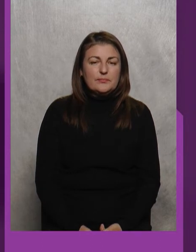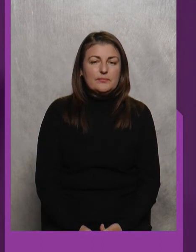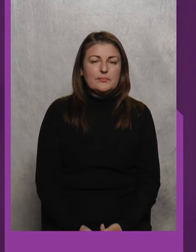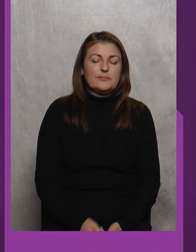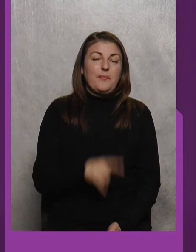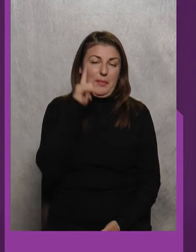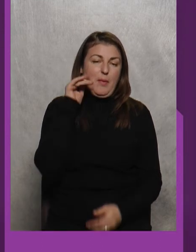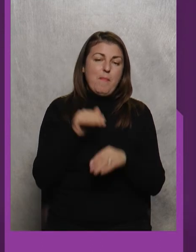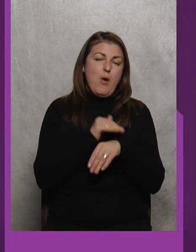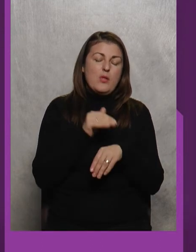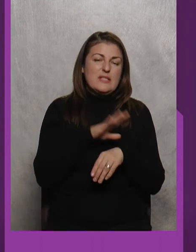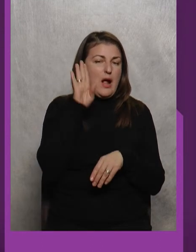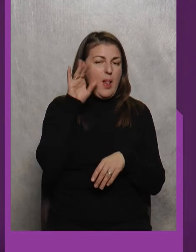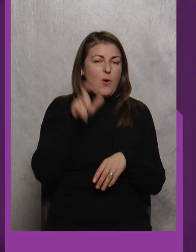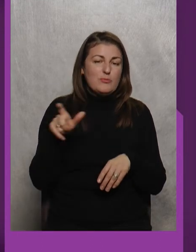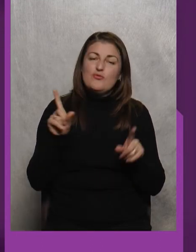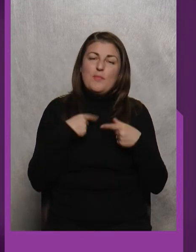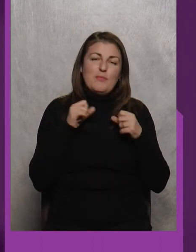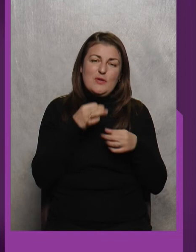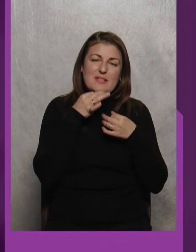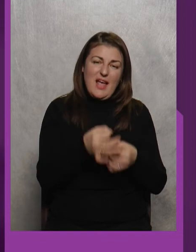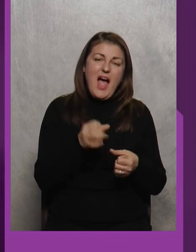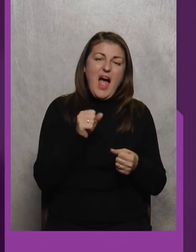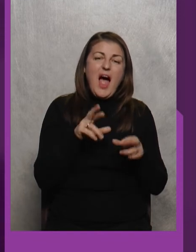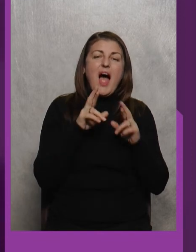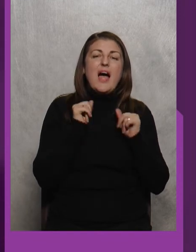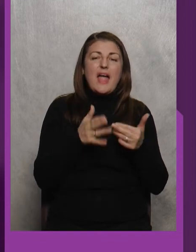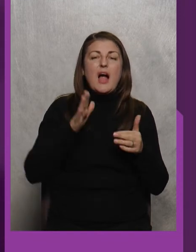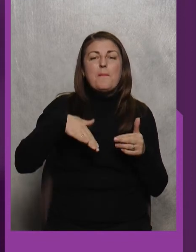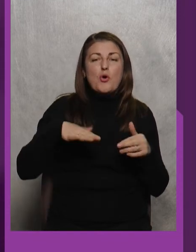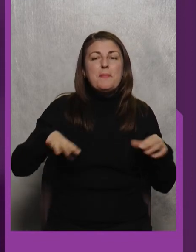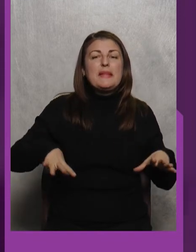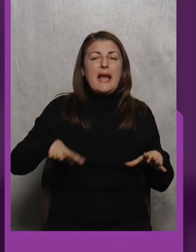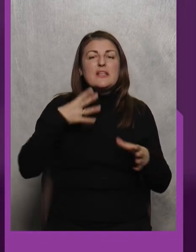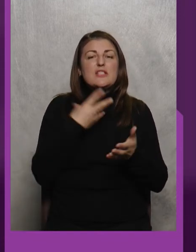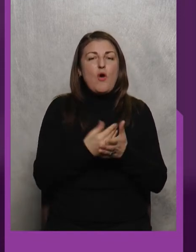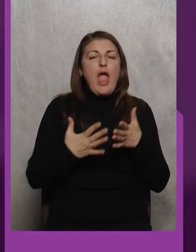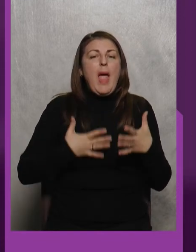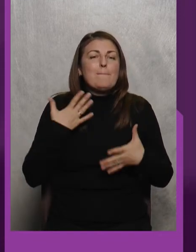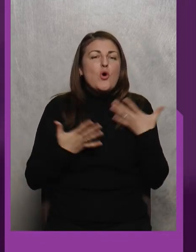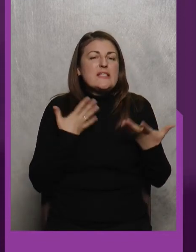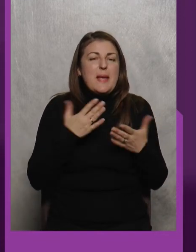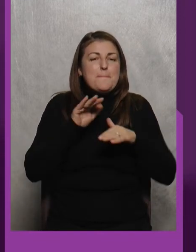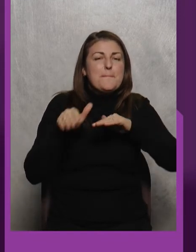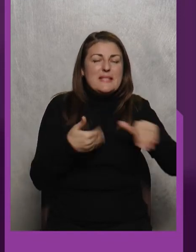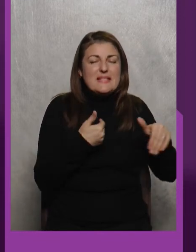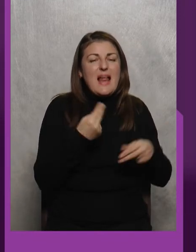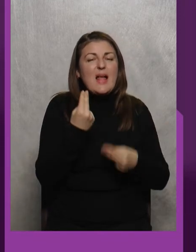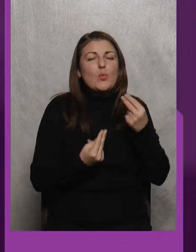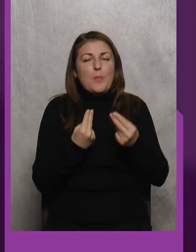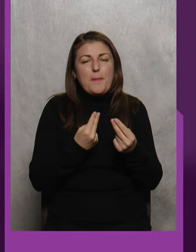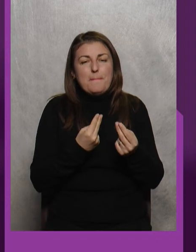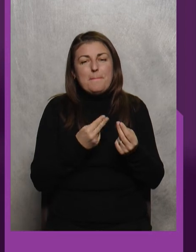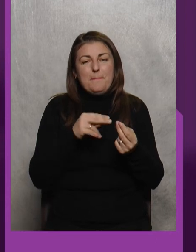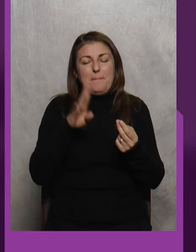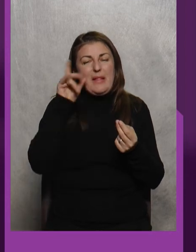Молодці хлопці, що ми можемо сказати А як потім тренер своєї емоції після турніру, от